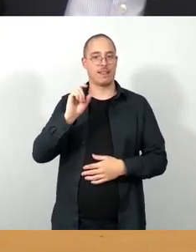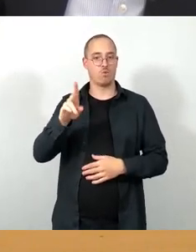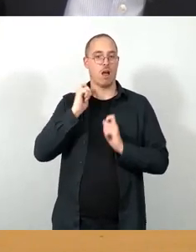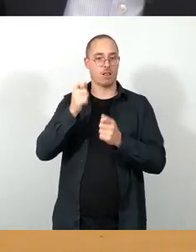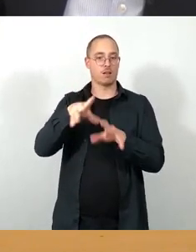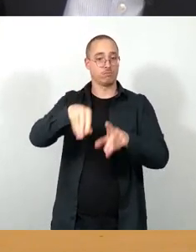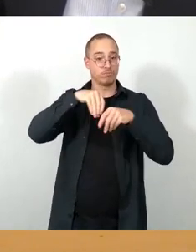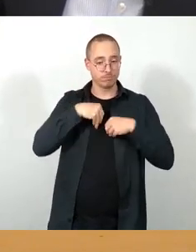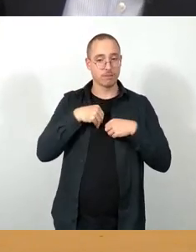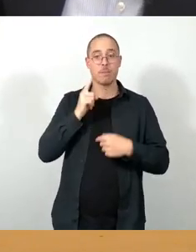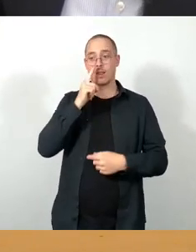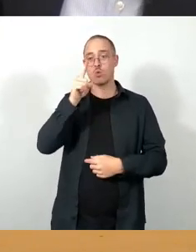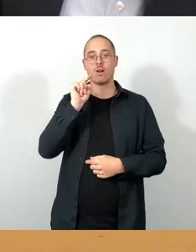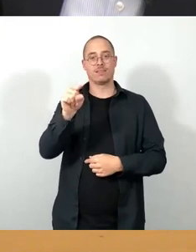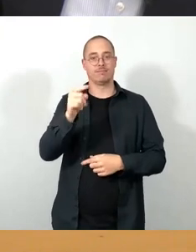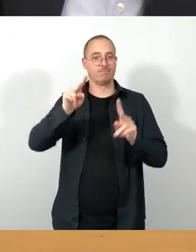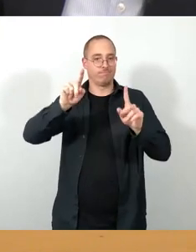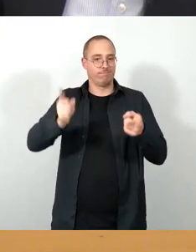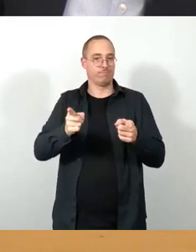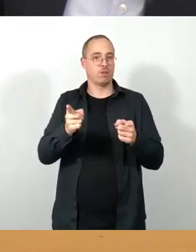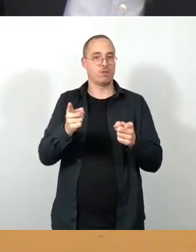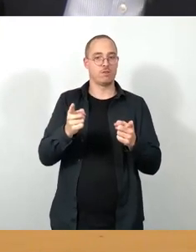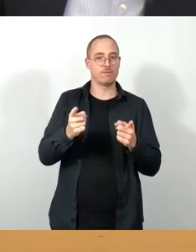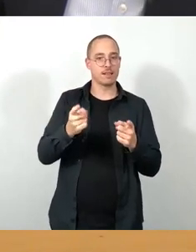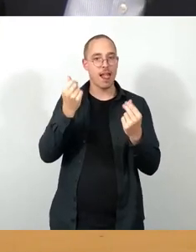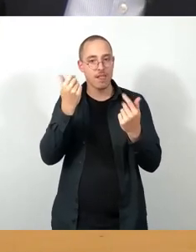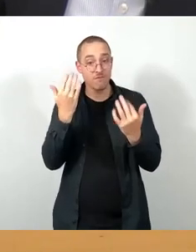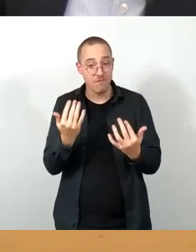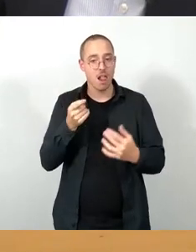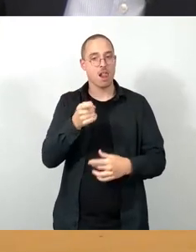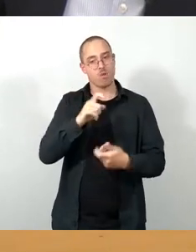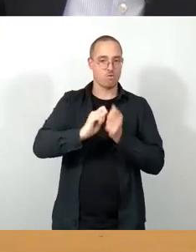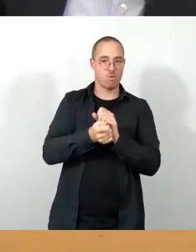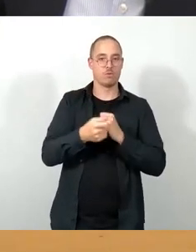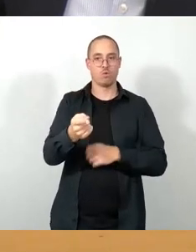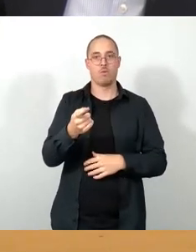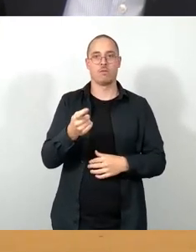Klammern nur noch von 94.000 Euro, ist ja logisch, die 80.000 da reduziert.